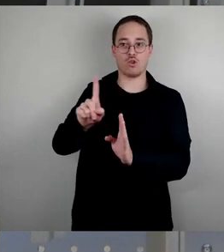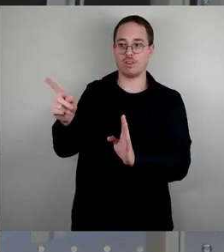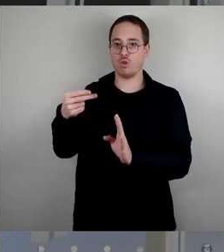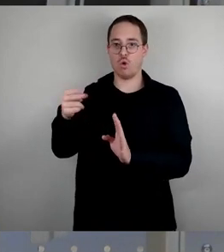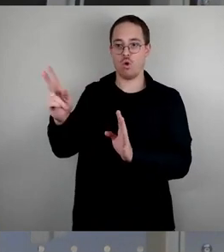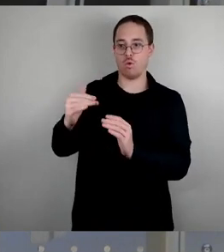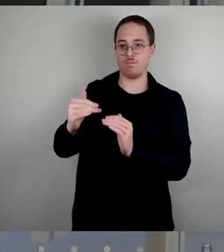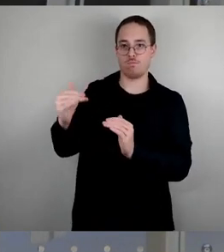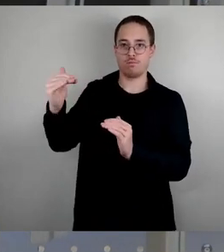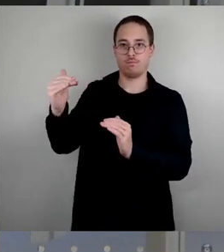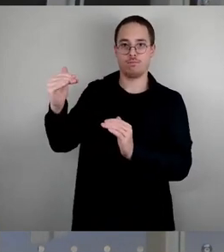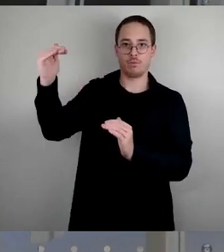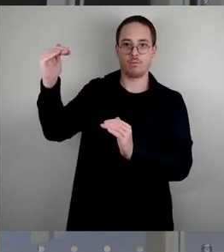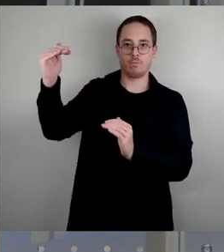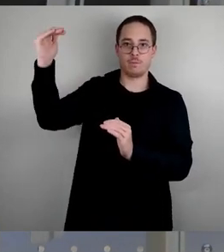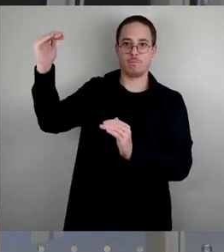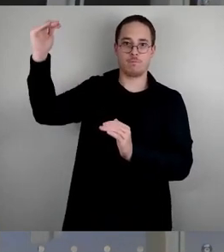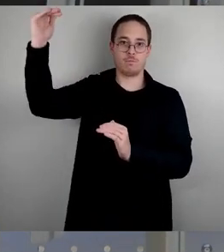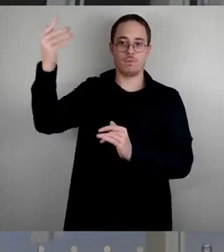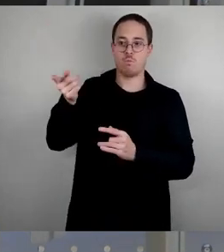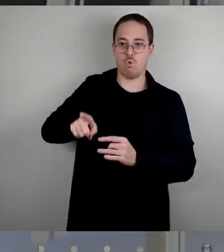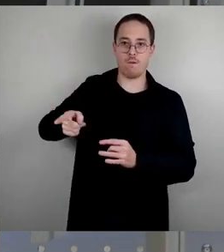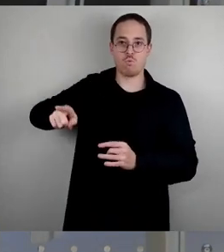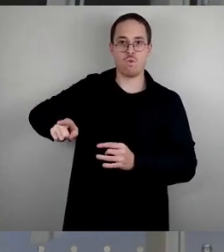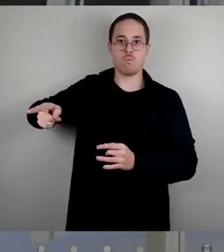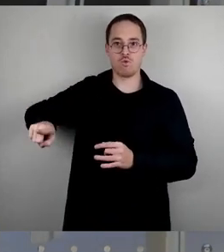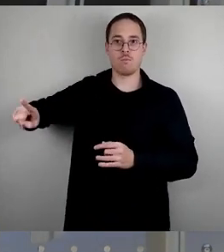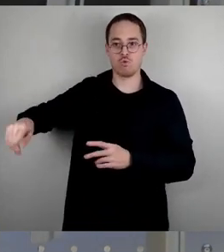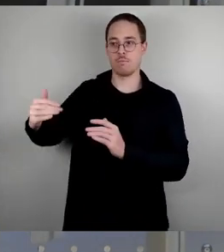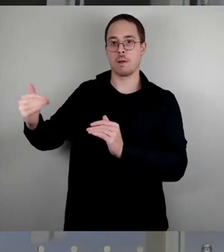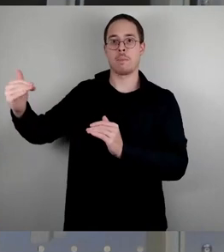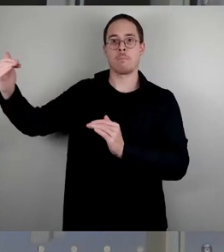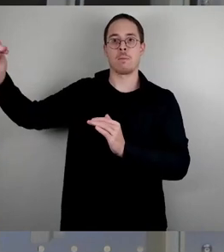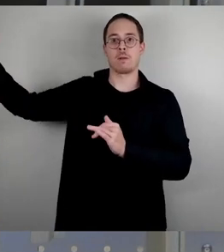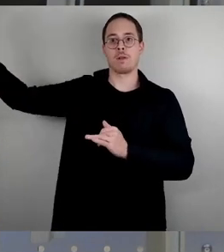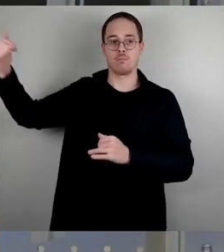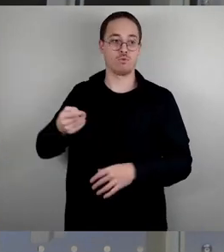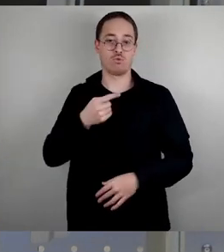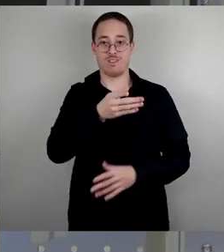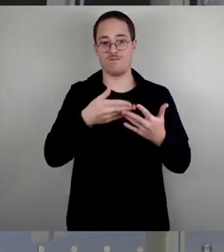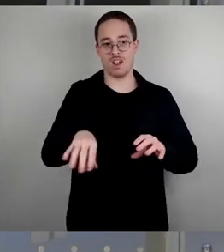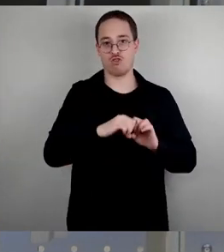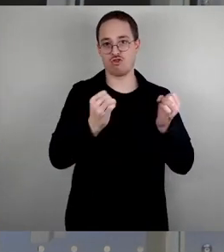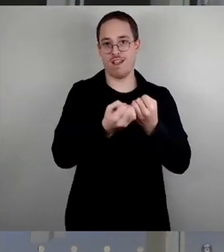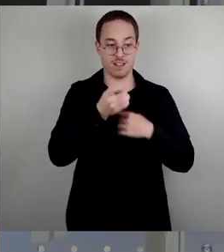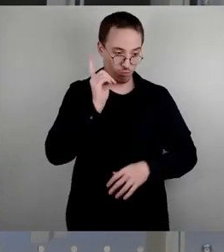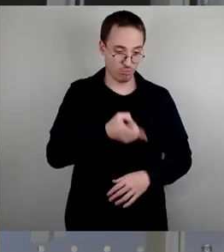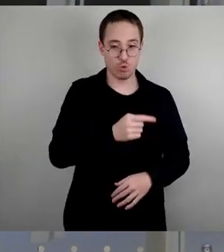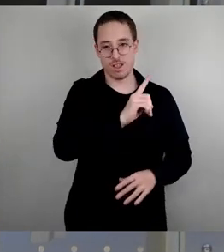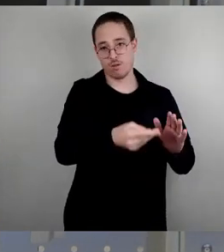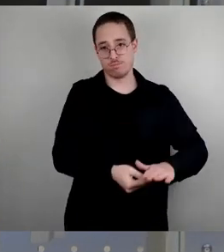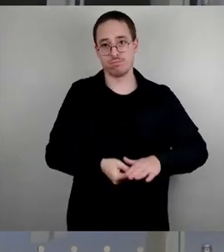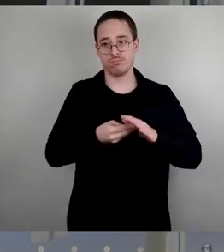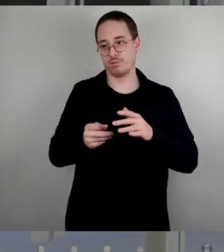Delta auch vom Freistaat gefüllt werden muss. Und es gibt auch Gründe dafür, dass die Unterbringung